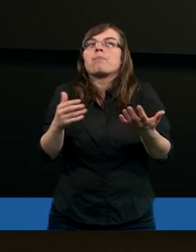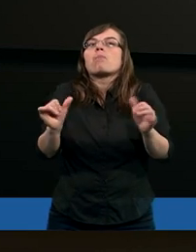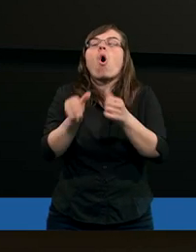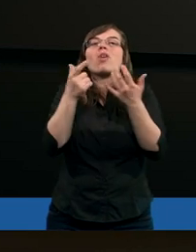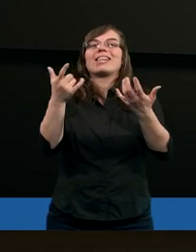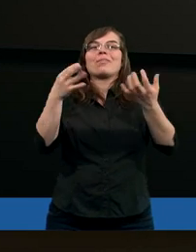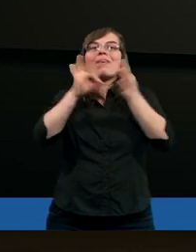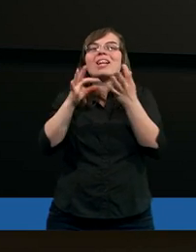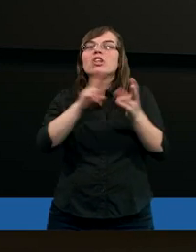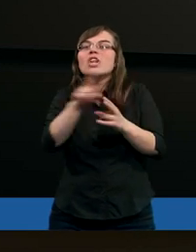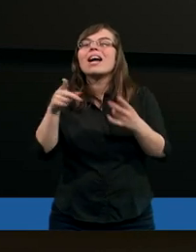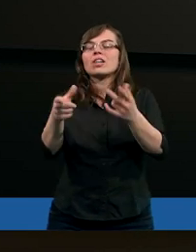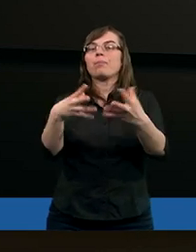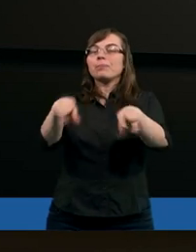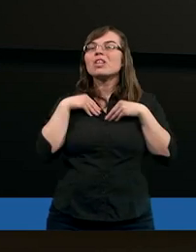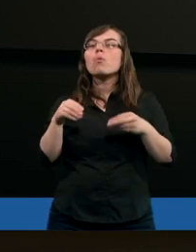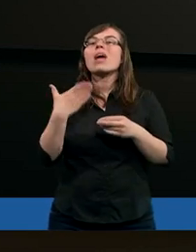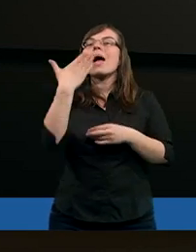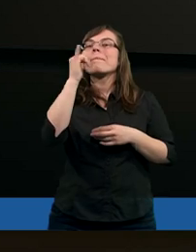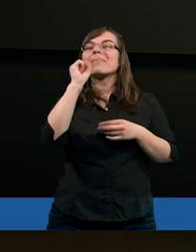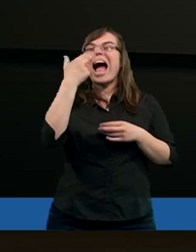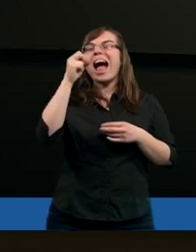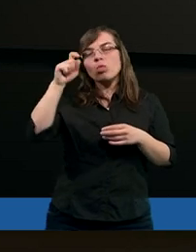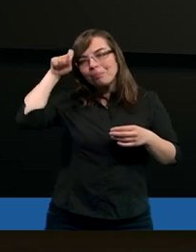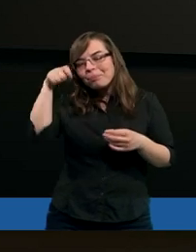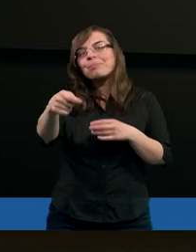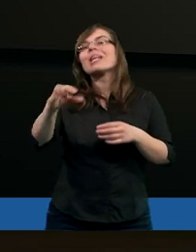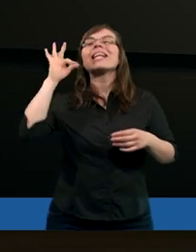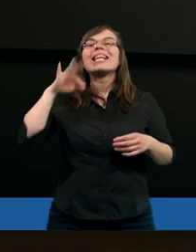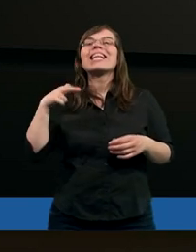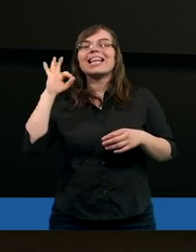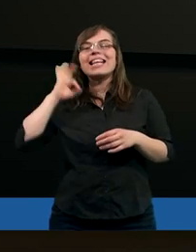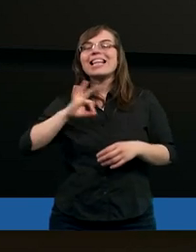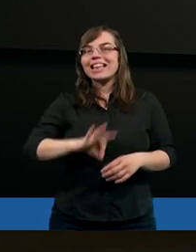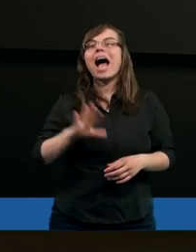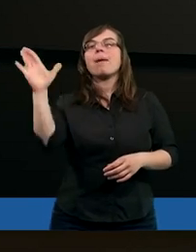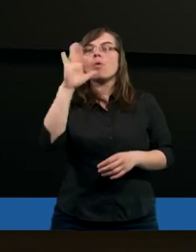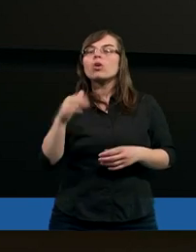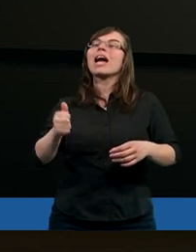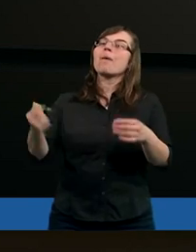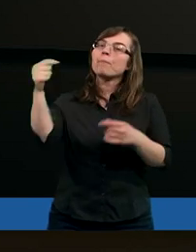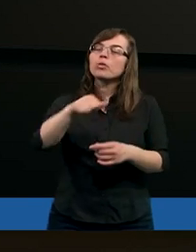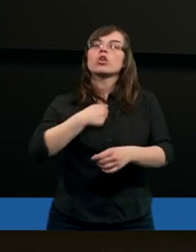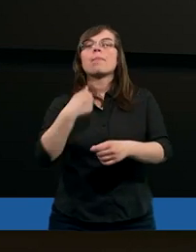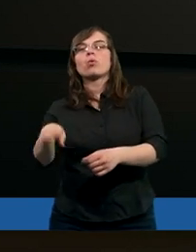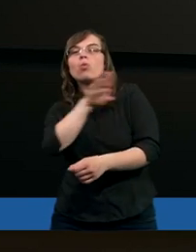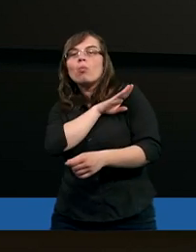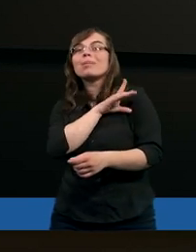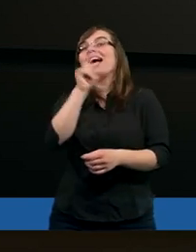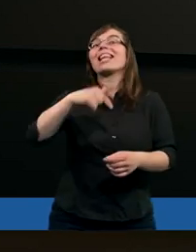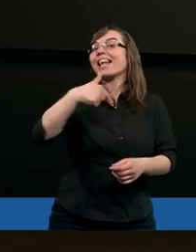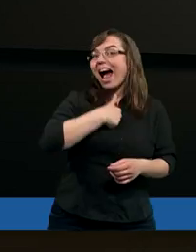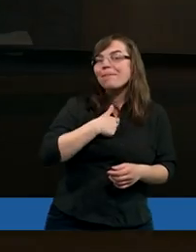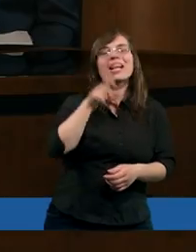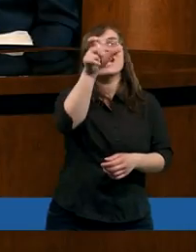boskich przyjmuje to miano Syna Bożego i przychodzi, aby umrzeć za mnie, za